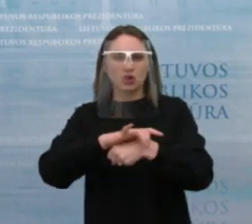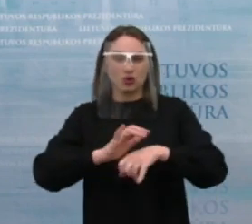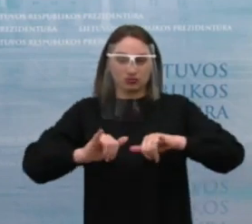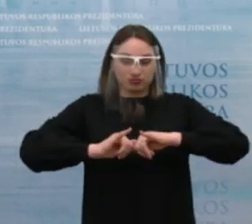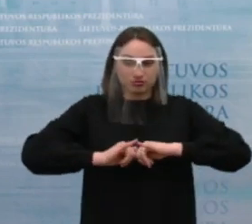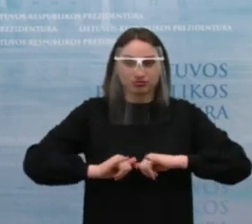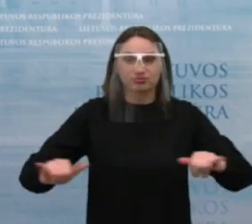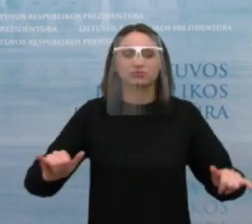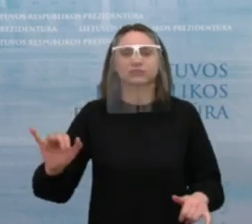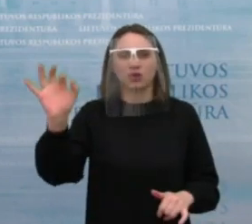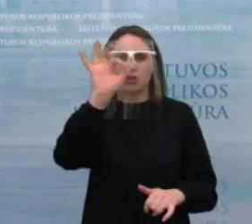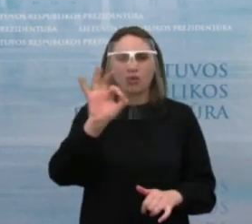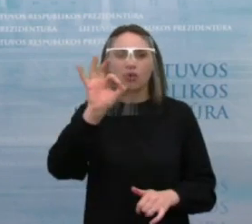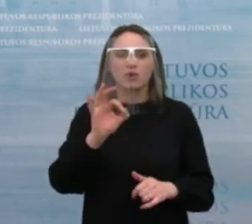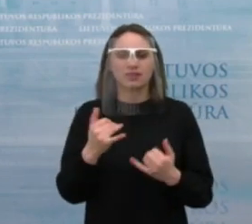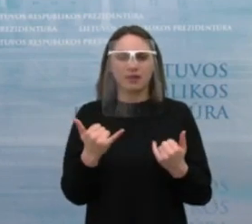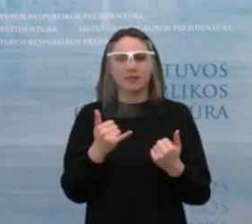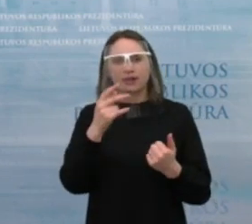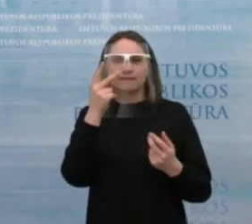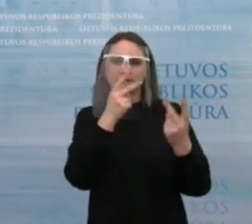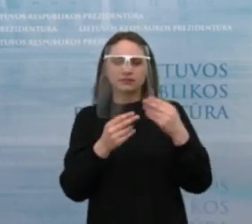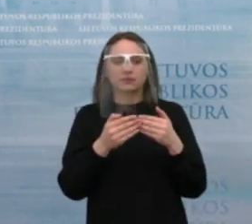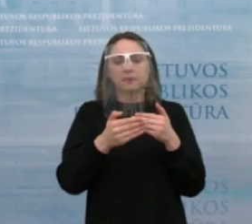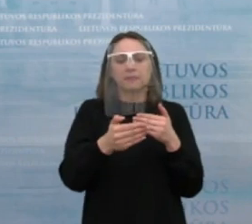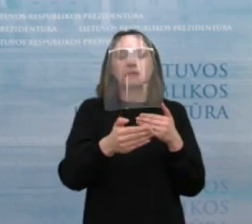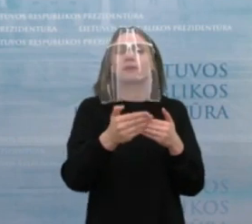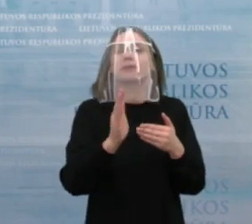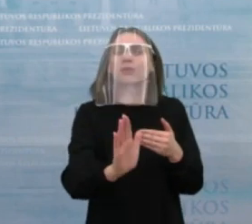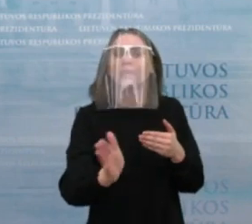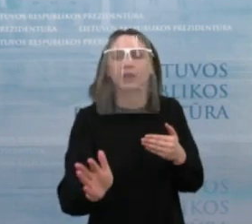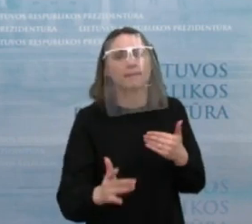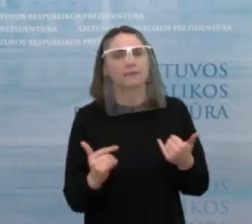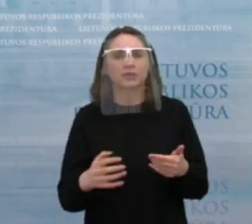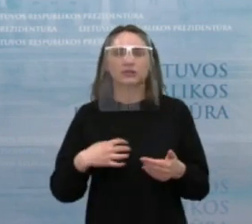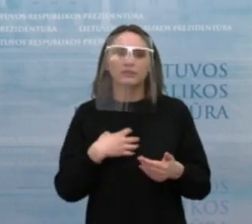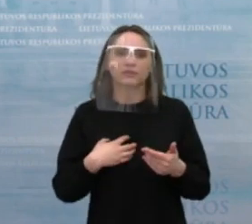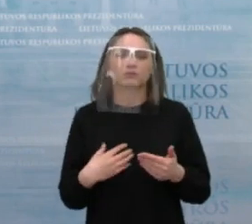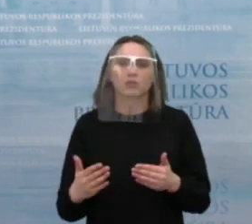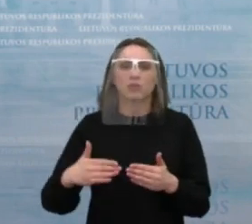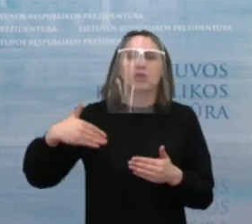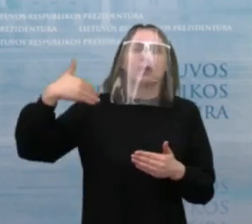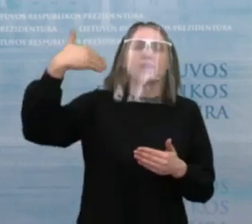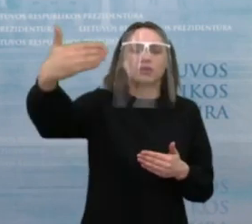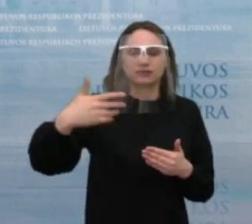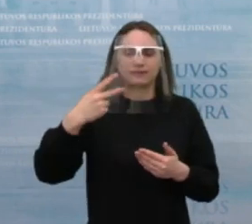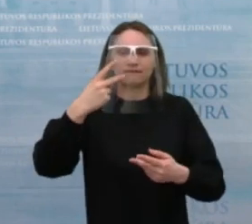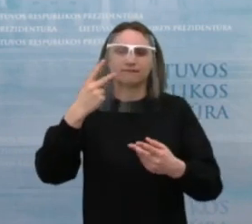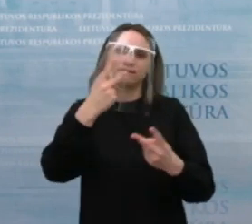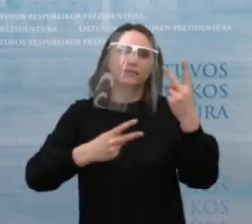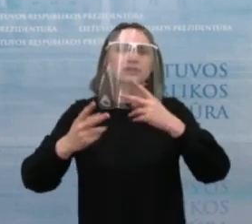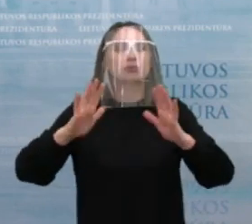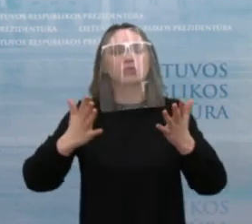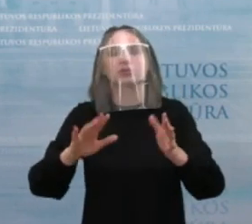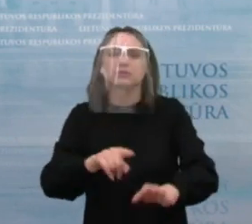labai svarbu kalbėti ne tik tai apie trumpalaikius tikslus socialiniai apsaugoje, bet nenukrypti ir nuo ilgalaikų tikslų, kuriais